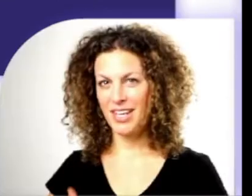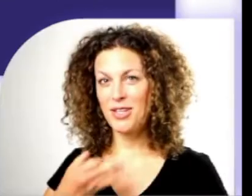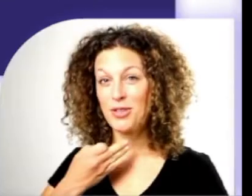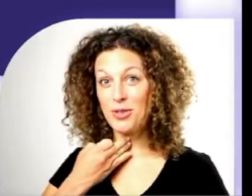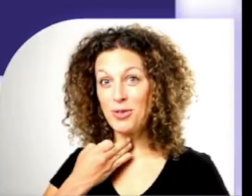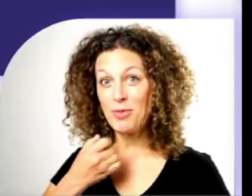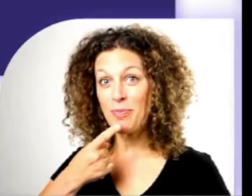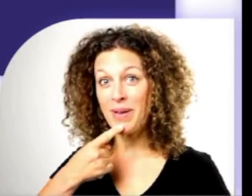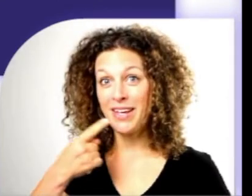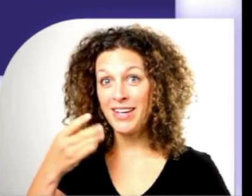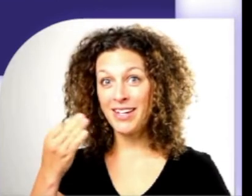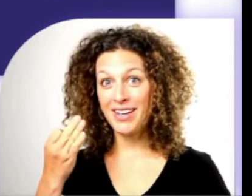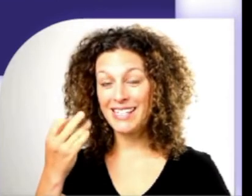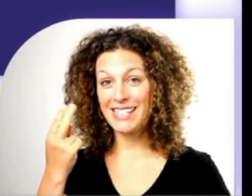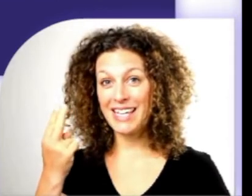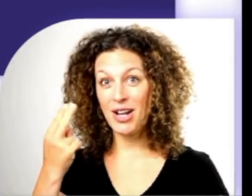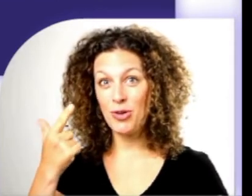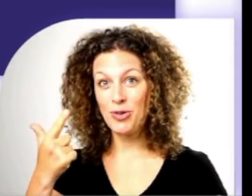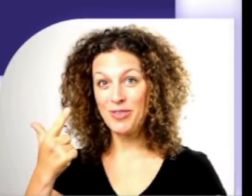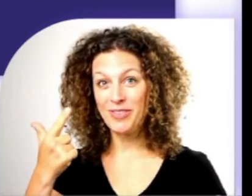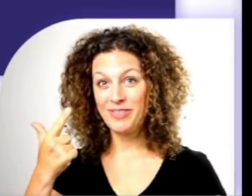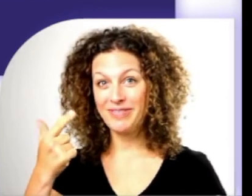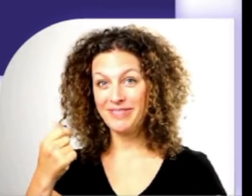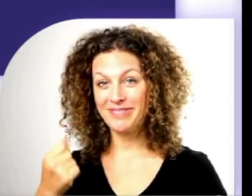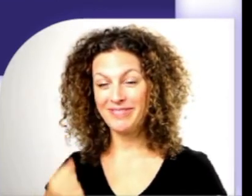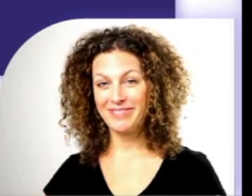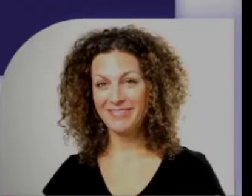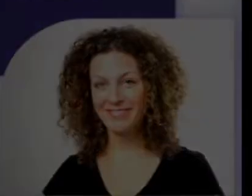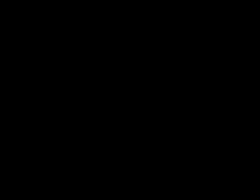Super Calot